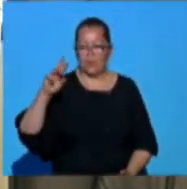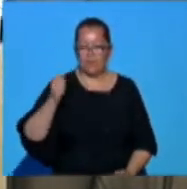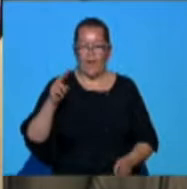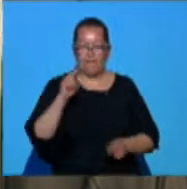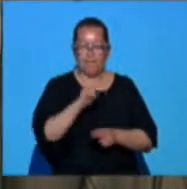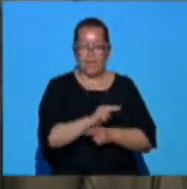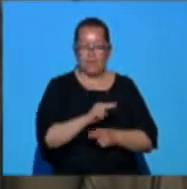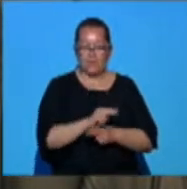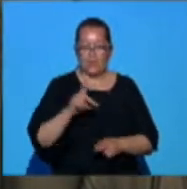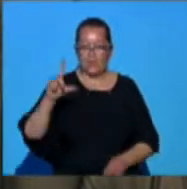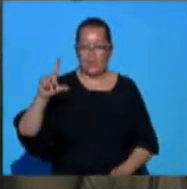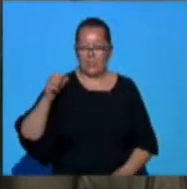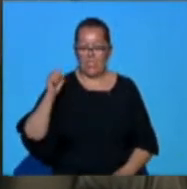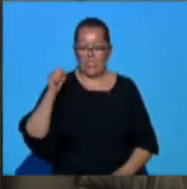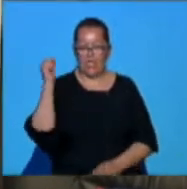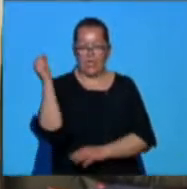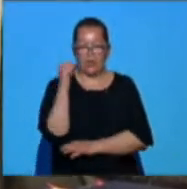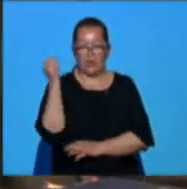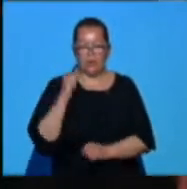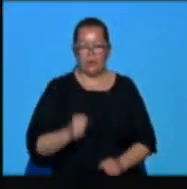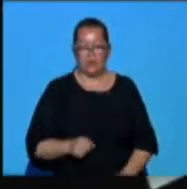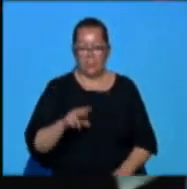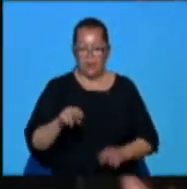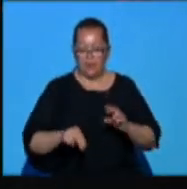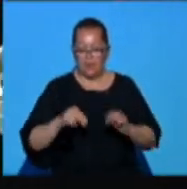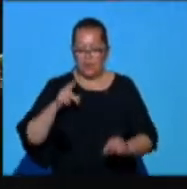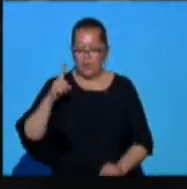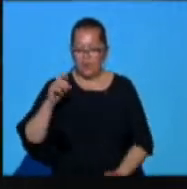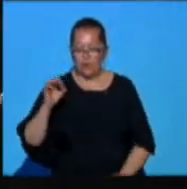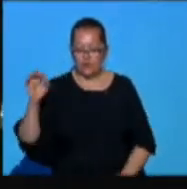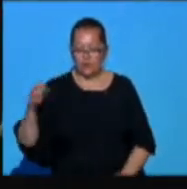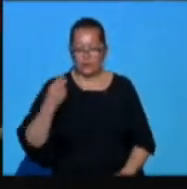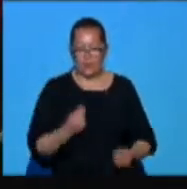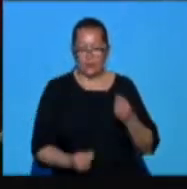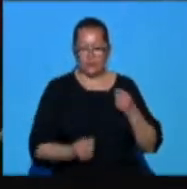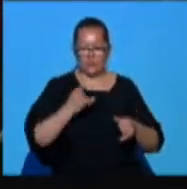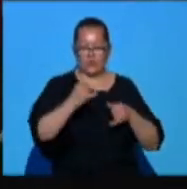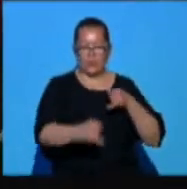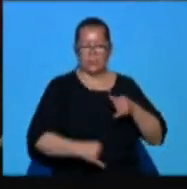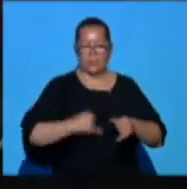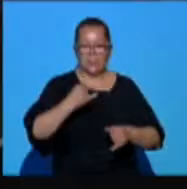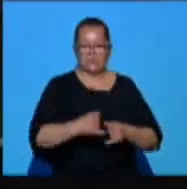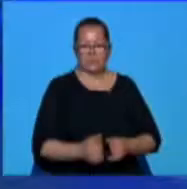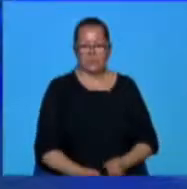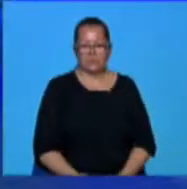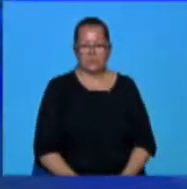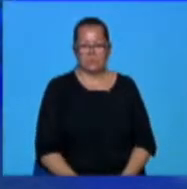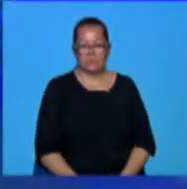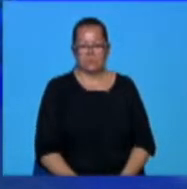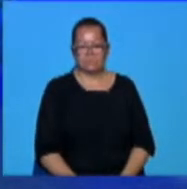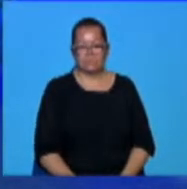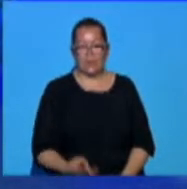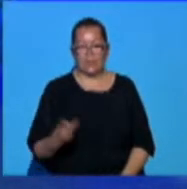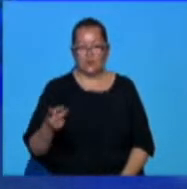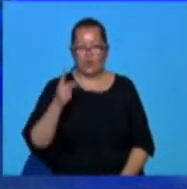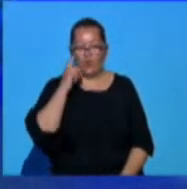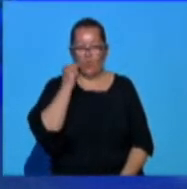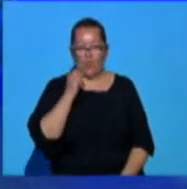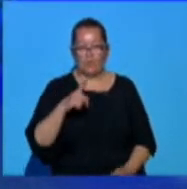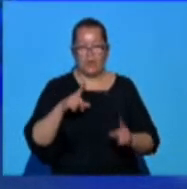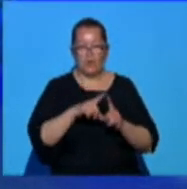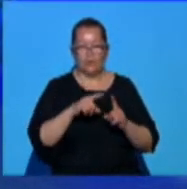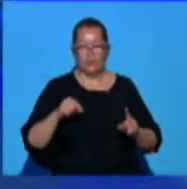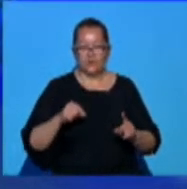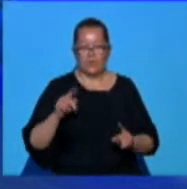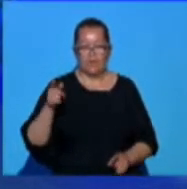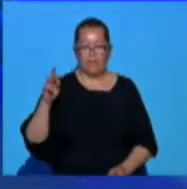participările în Liga Campionilor îi au permis să adune peste 100 de meciuri internaționale. Doi oameni de cultură